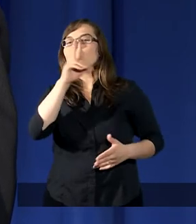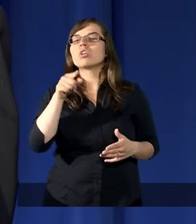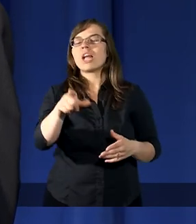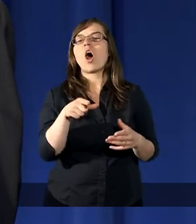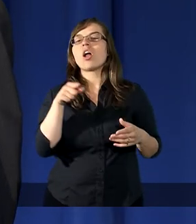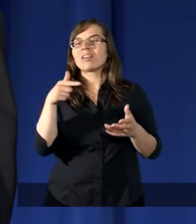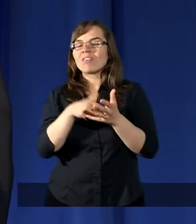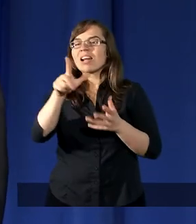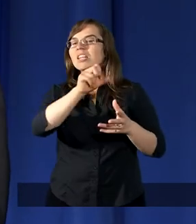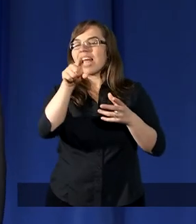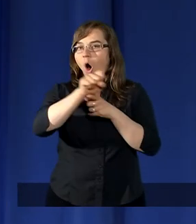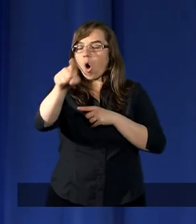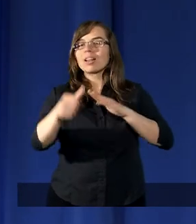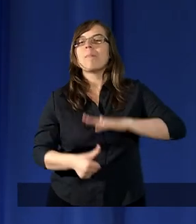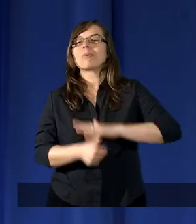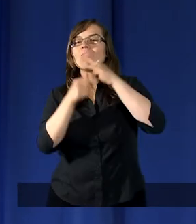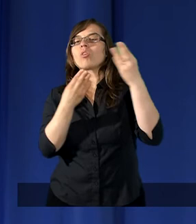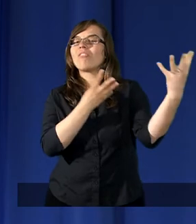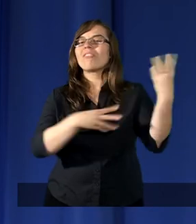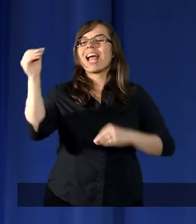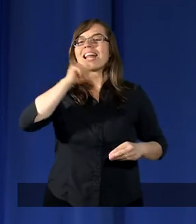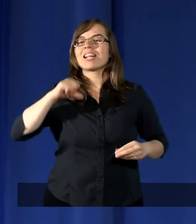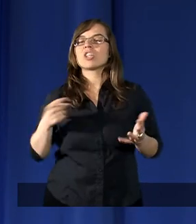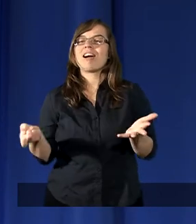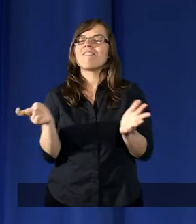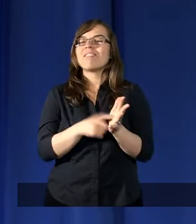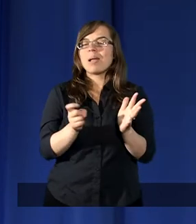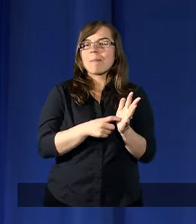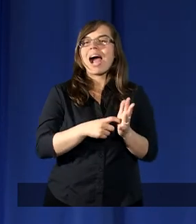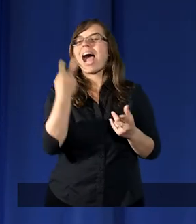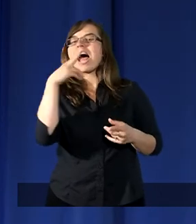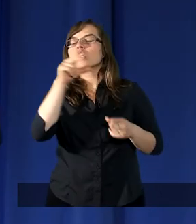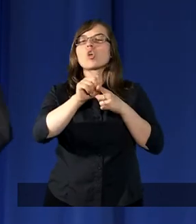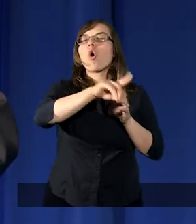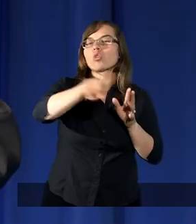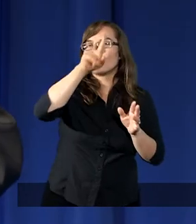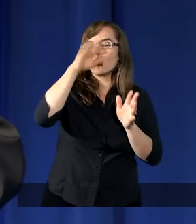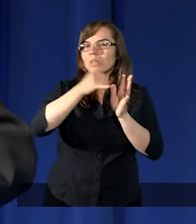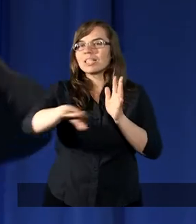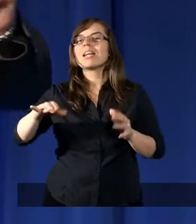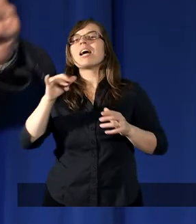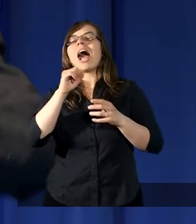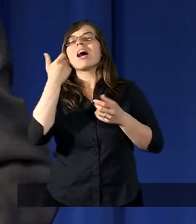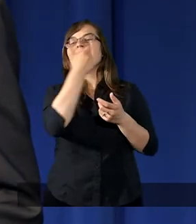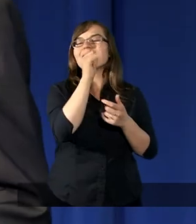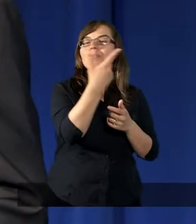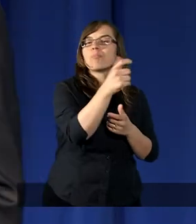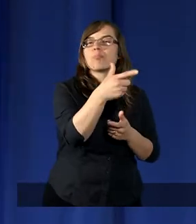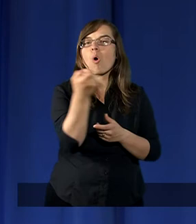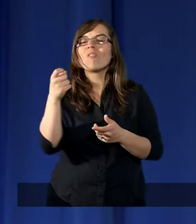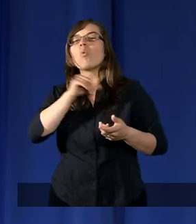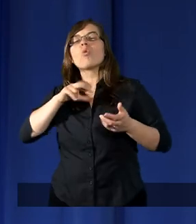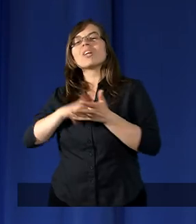że od nich się więcej oczywiście wymaga. aby inni nie powołując się